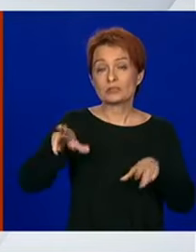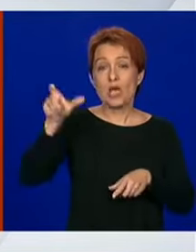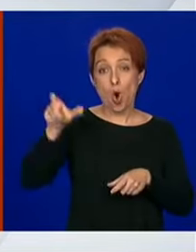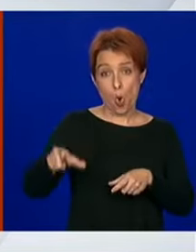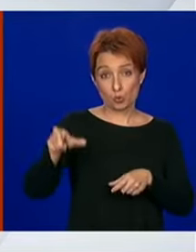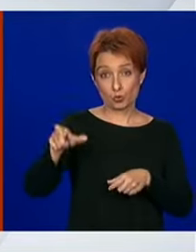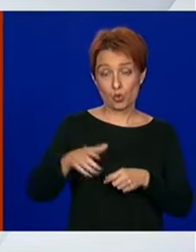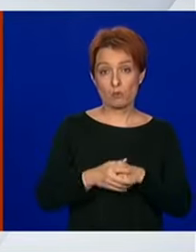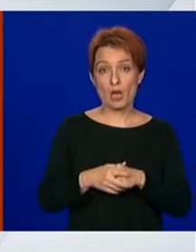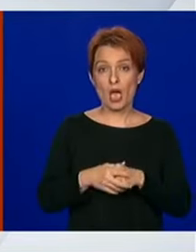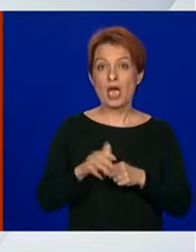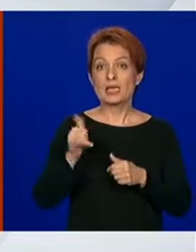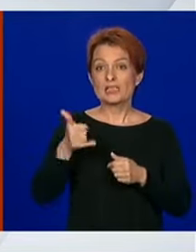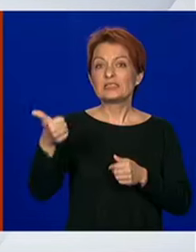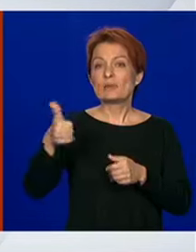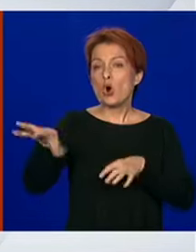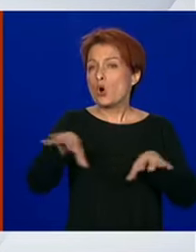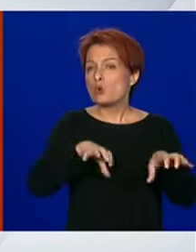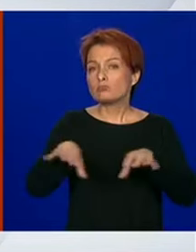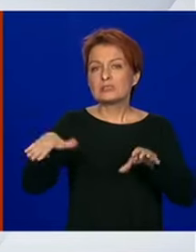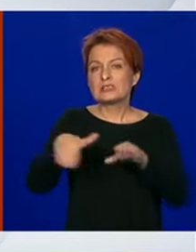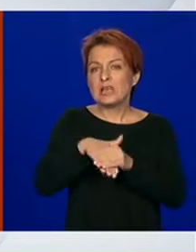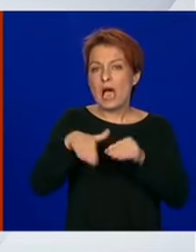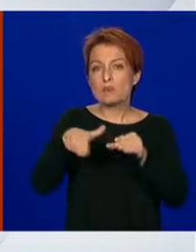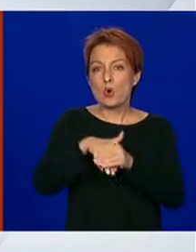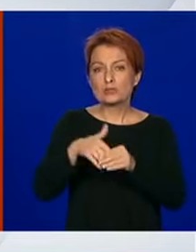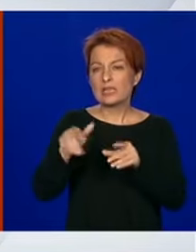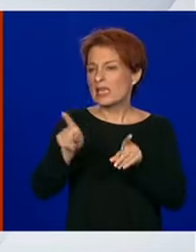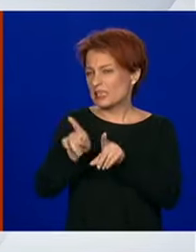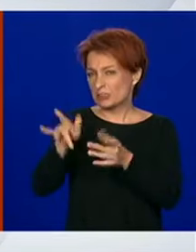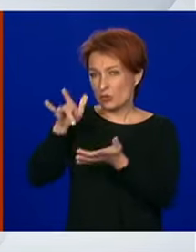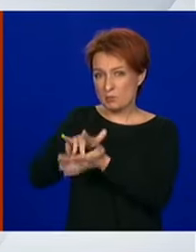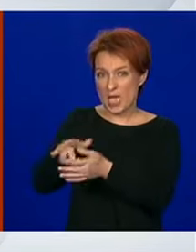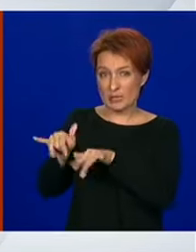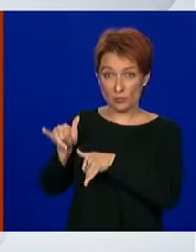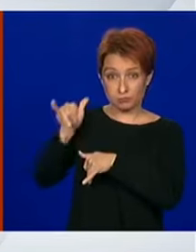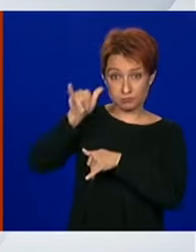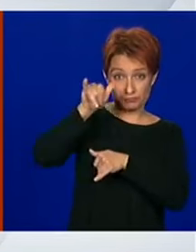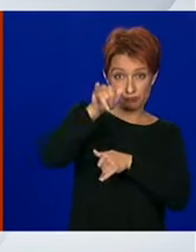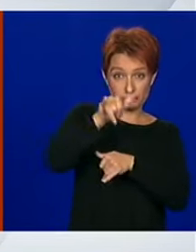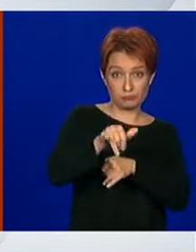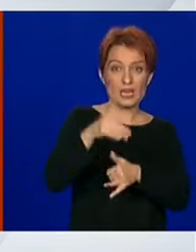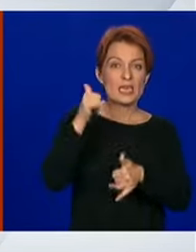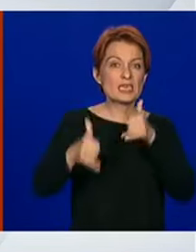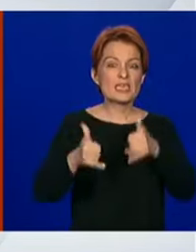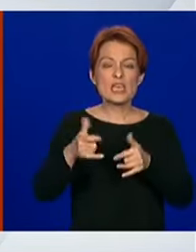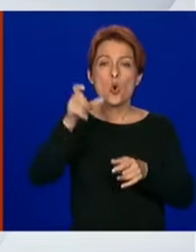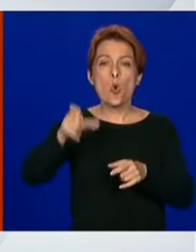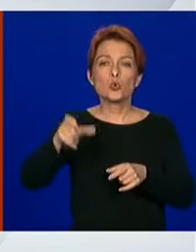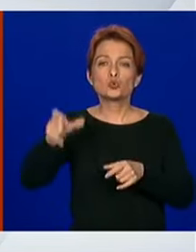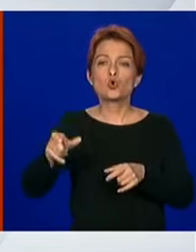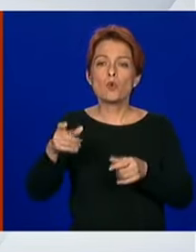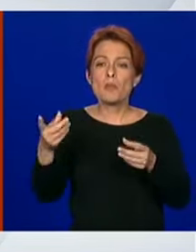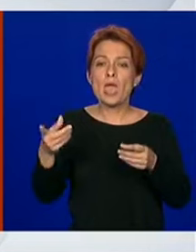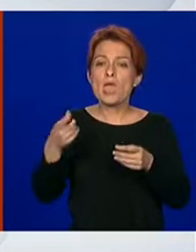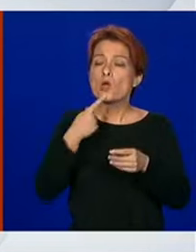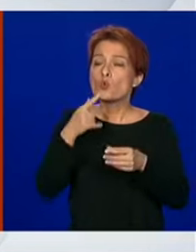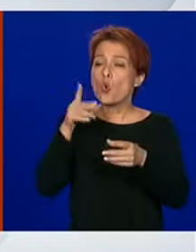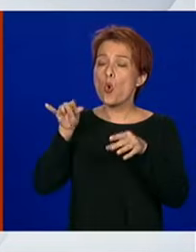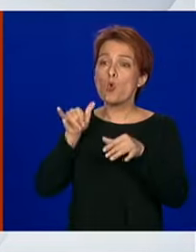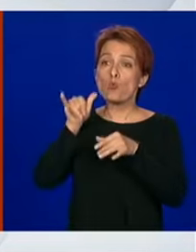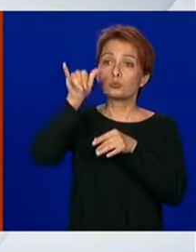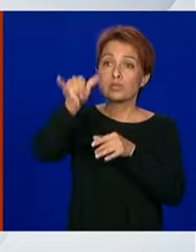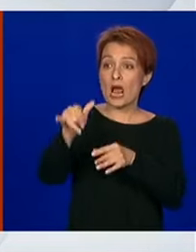je li riječ samo o radnicima koji su došli s iste lokacije ili se pretpostavlja da su se i osobe na letu, znači u samom zrakoplovu